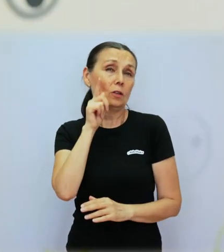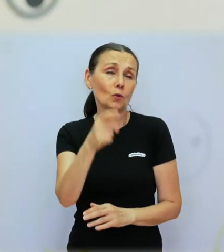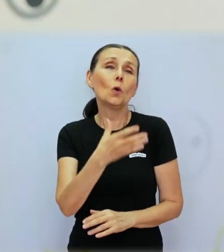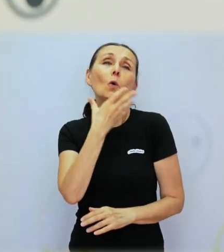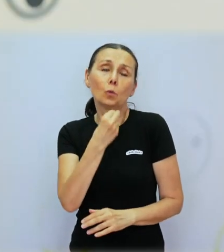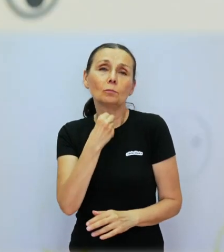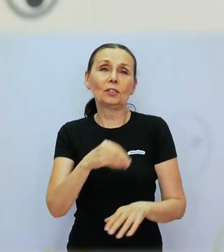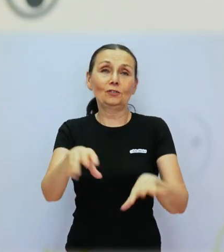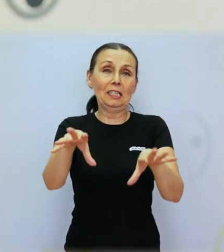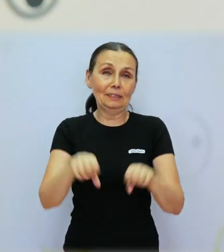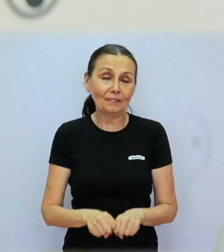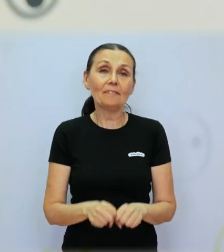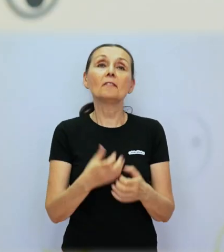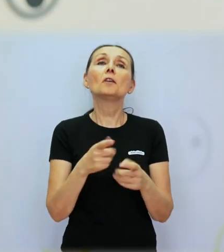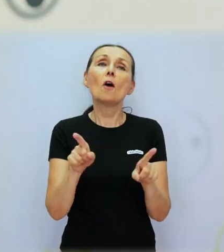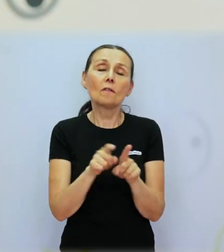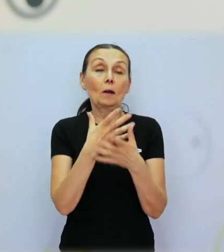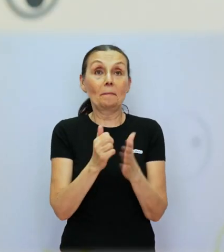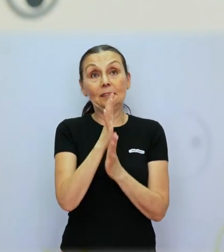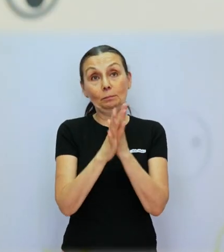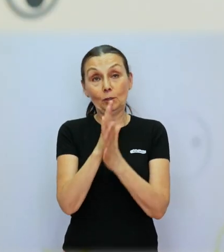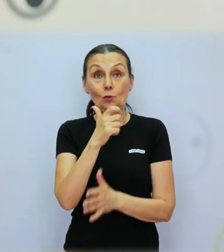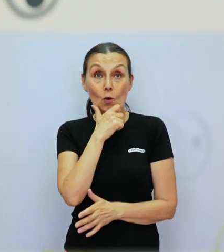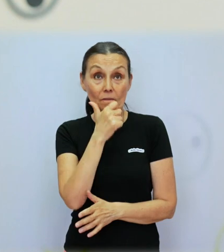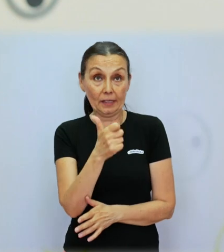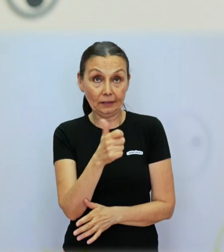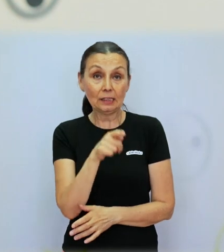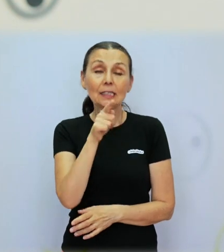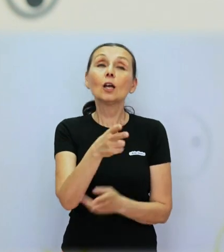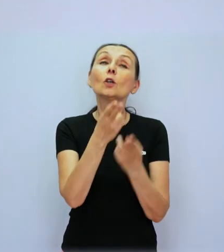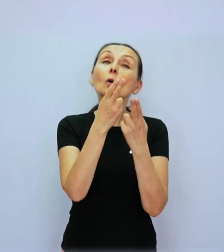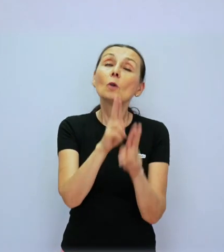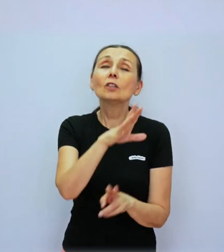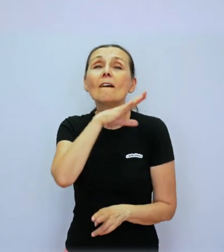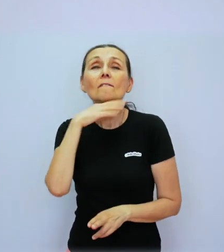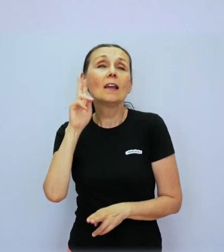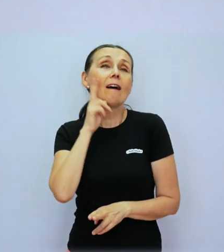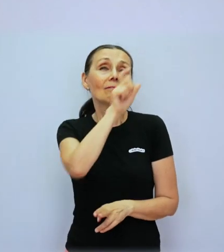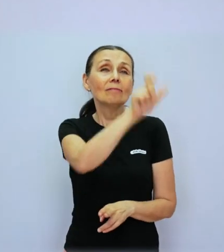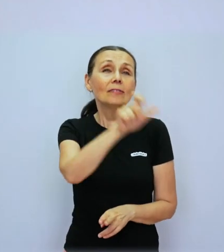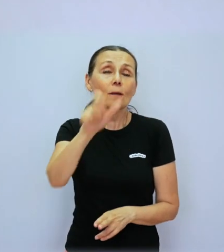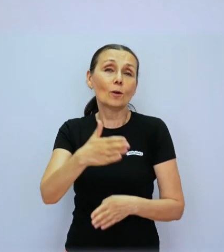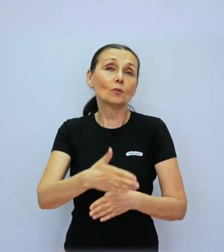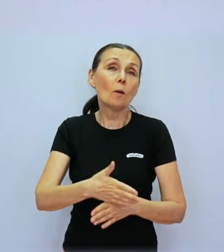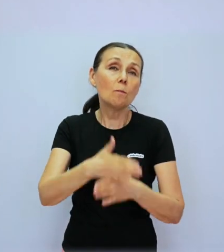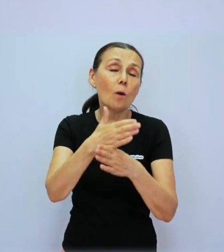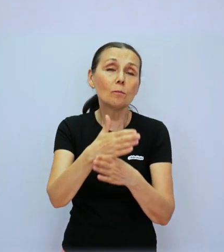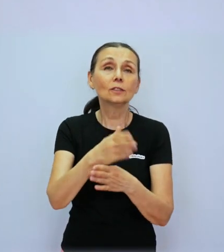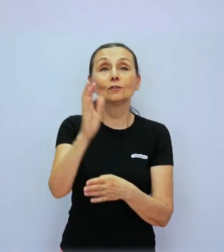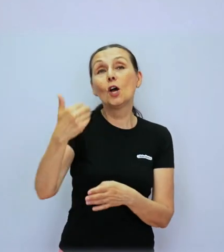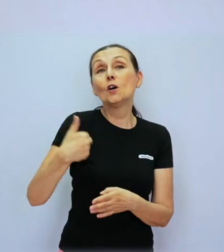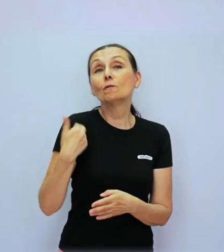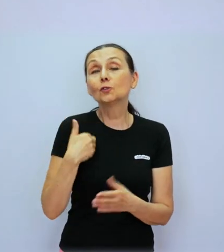by ste to mohli úplne úspešne zvládnuť. Aj bez posunkového jazyka. Takto môžete mnohým nepočujúcim